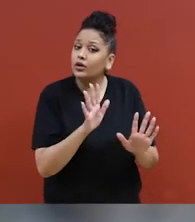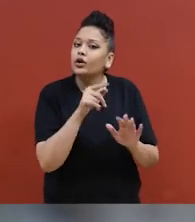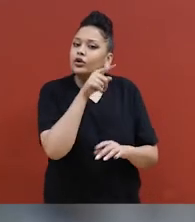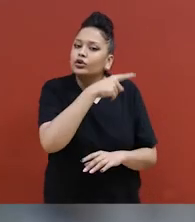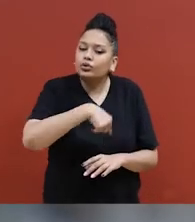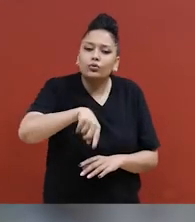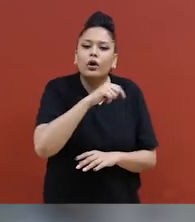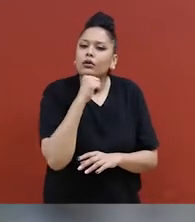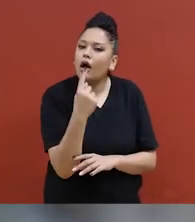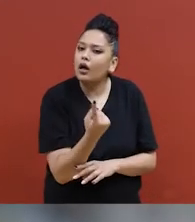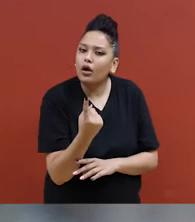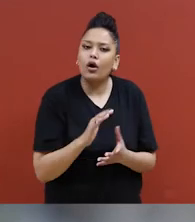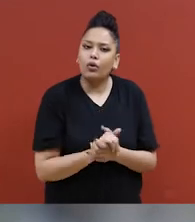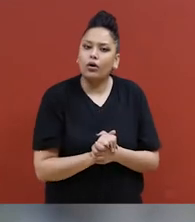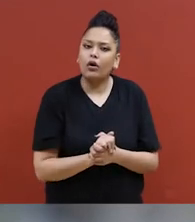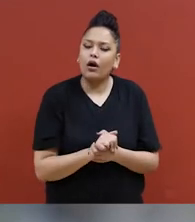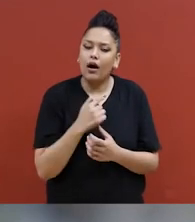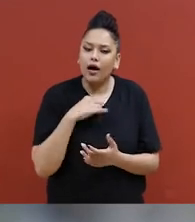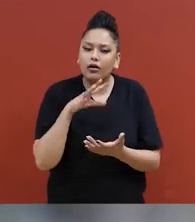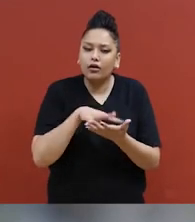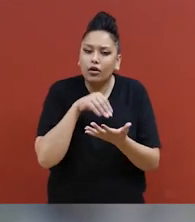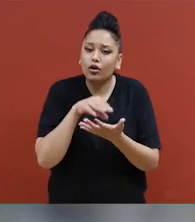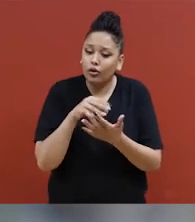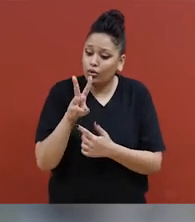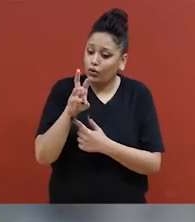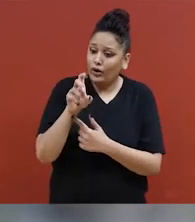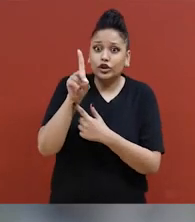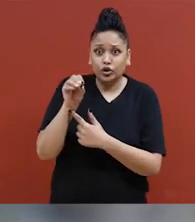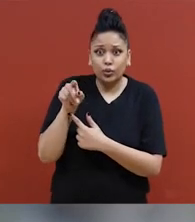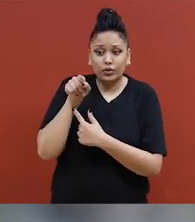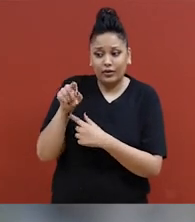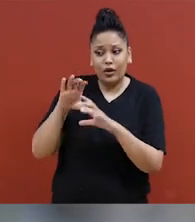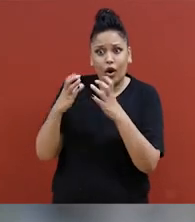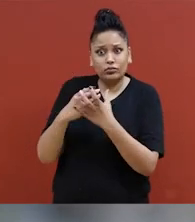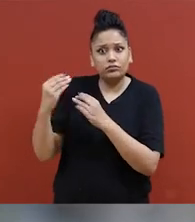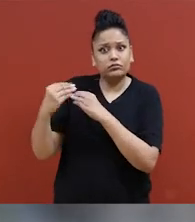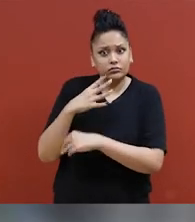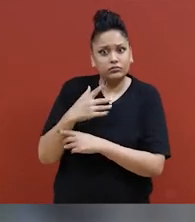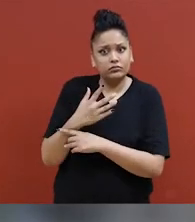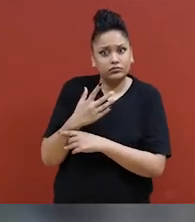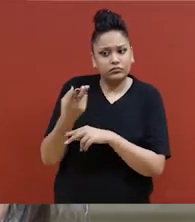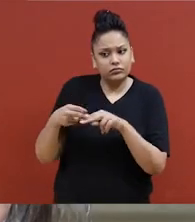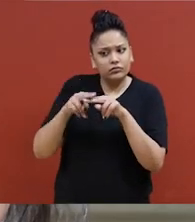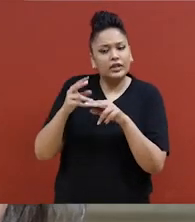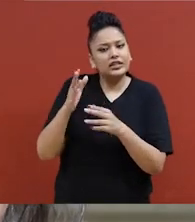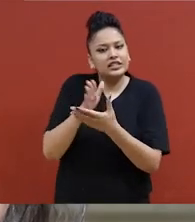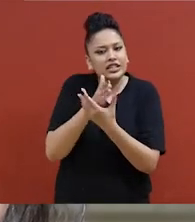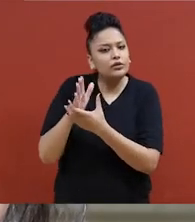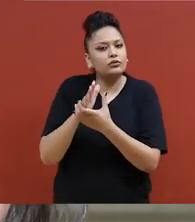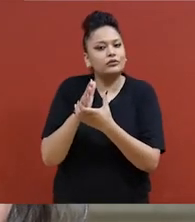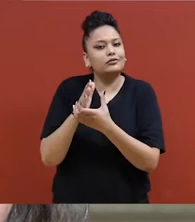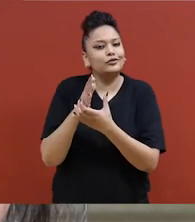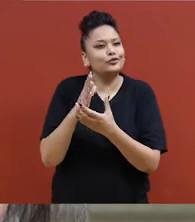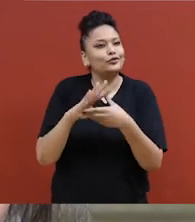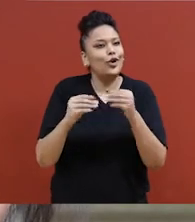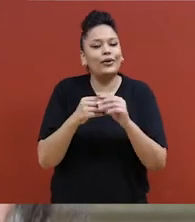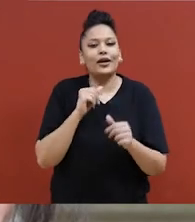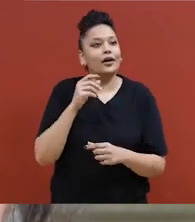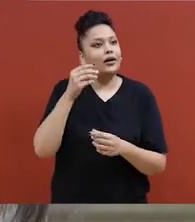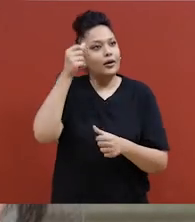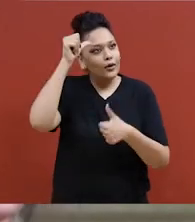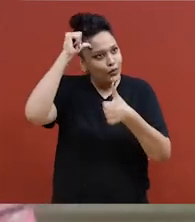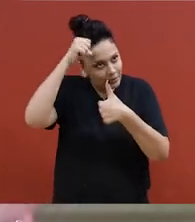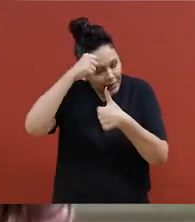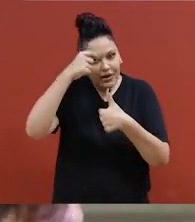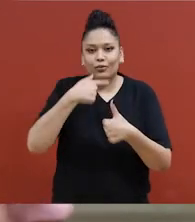que tu n'es pas seule. C'est la chose la plus importante que j'ai apprise, surtout Wendo. Dès que je suis entrée dans la pièce,